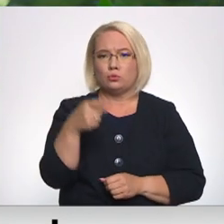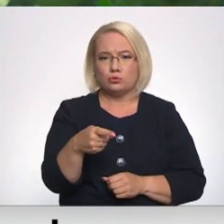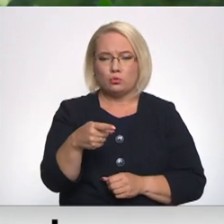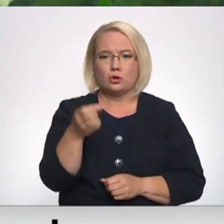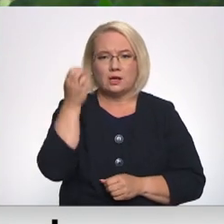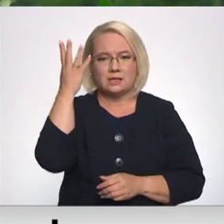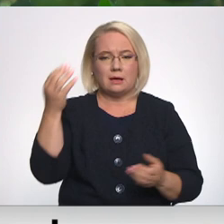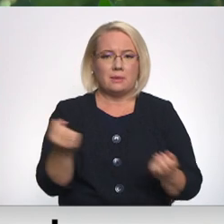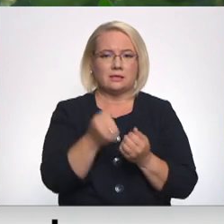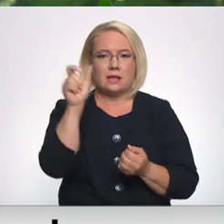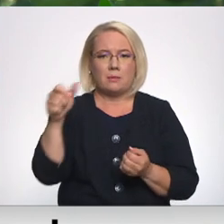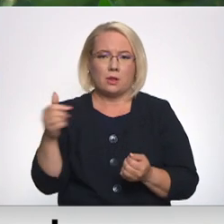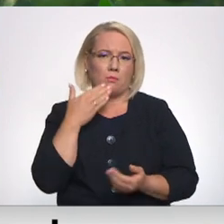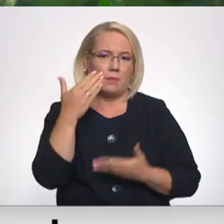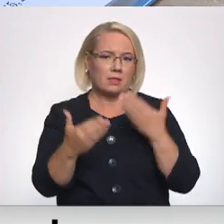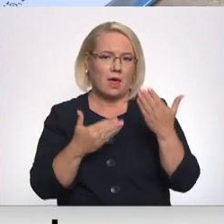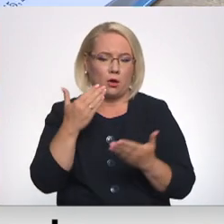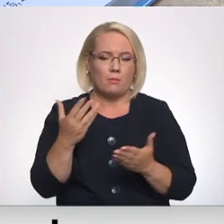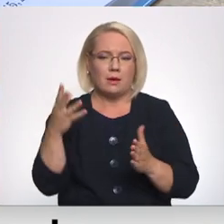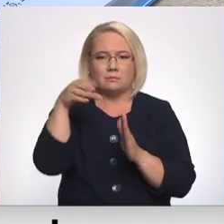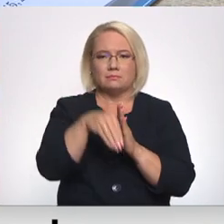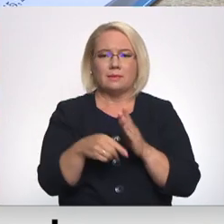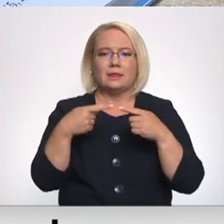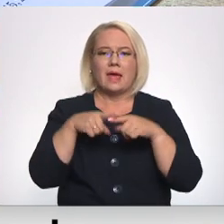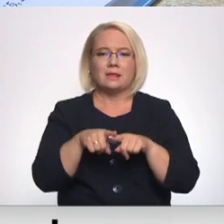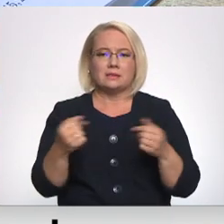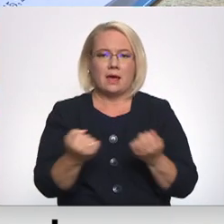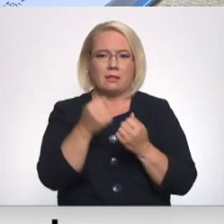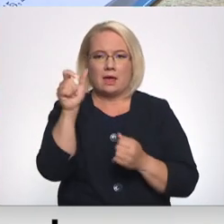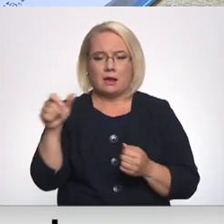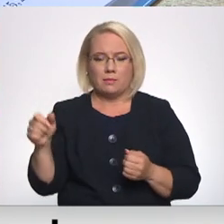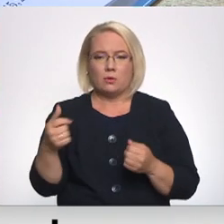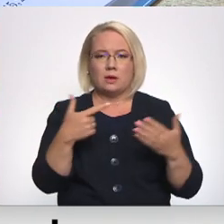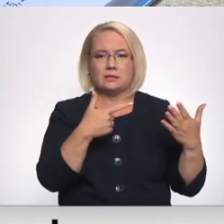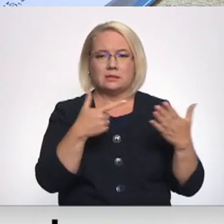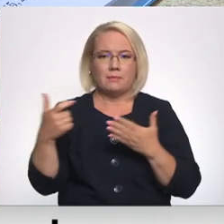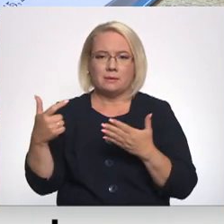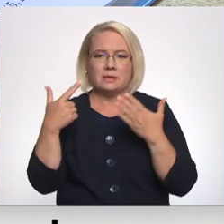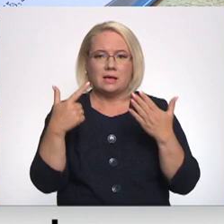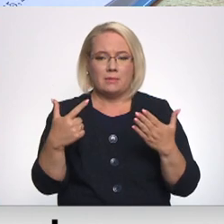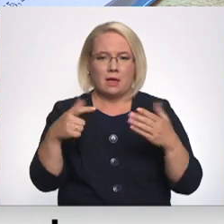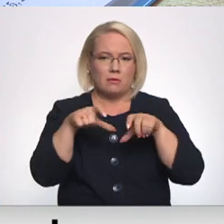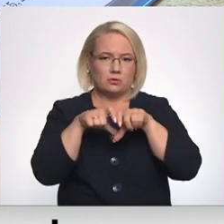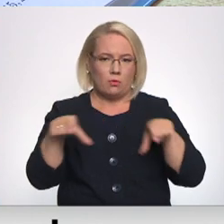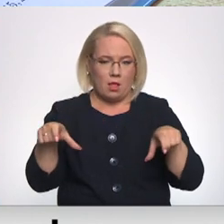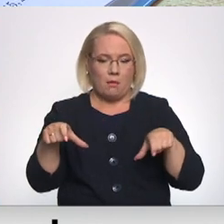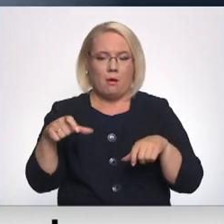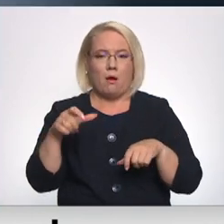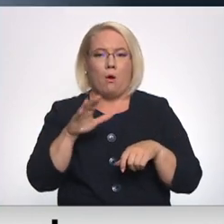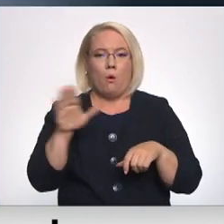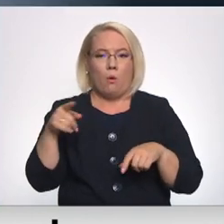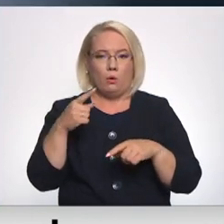izglītības darbinieku pieteikumu, ieskaitot tehnisko personālu no 707 mācību iestādēm, un